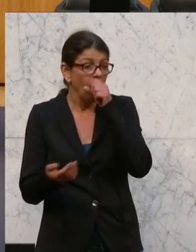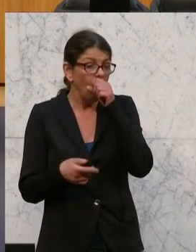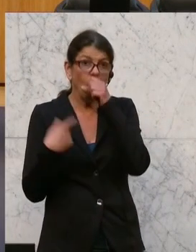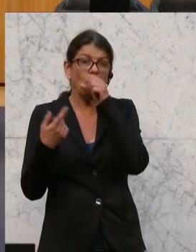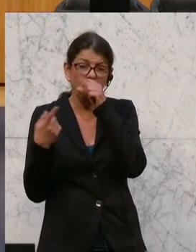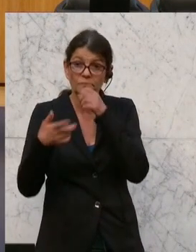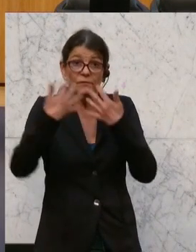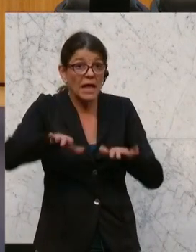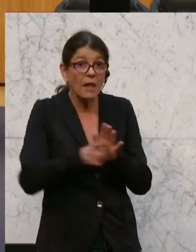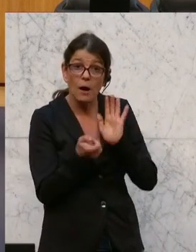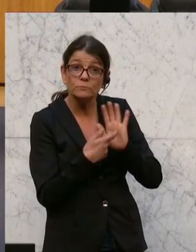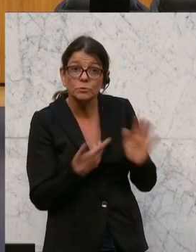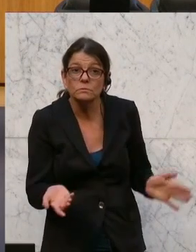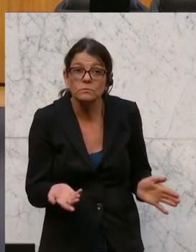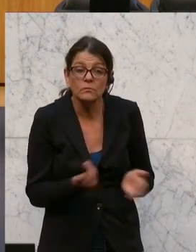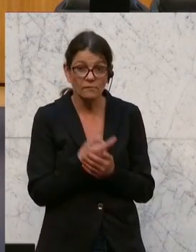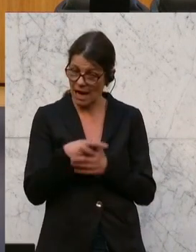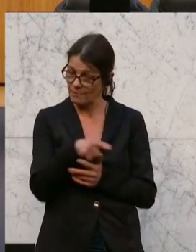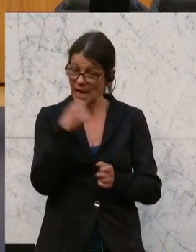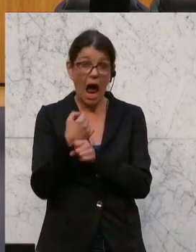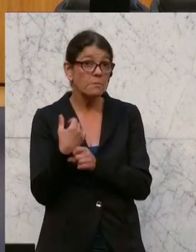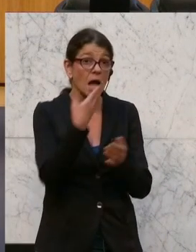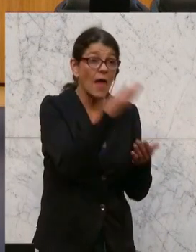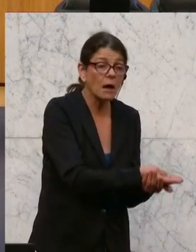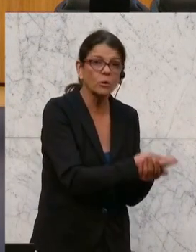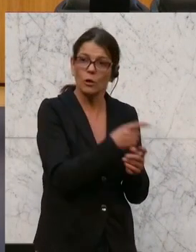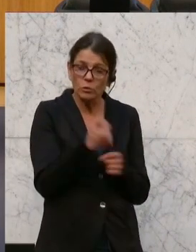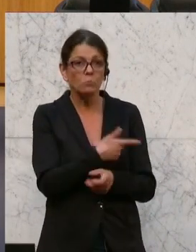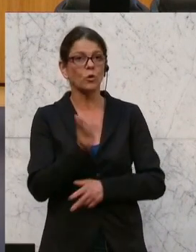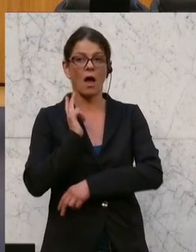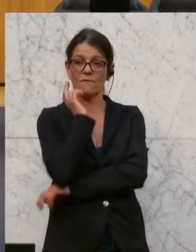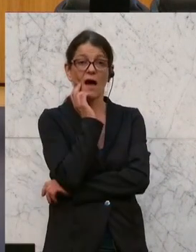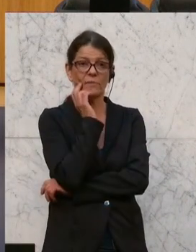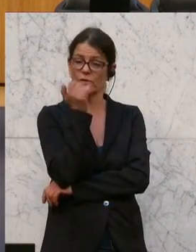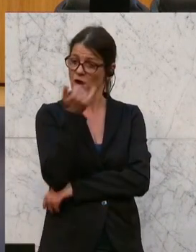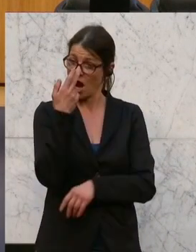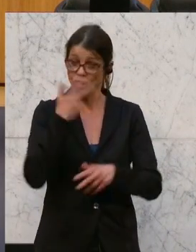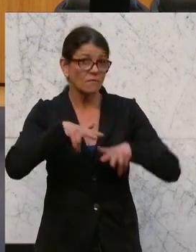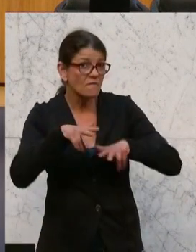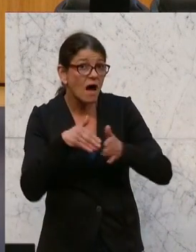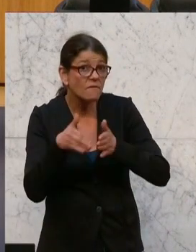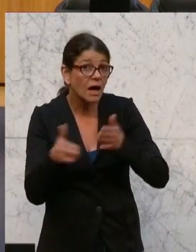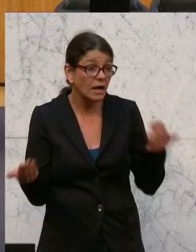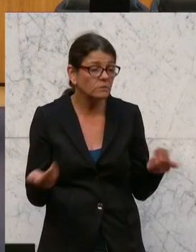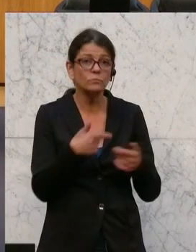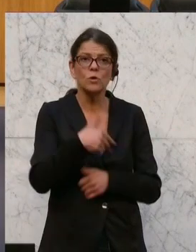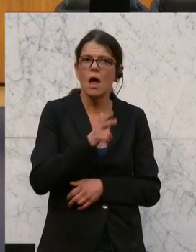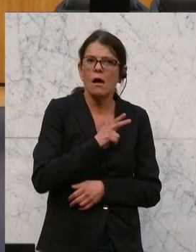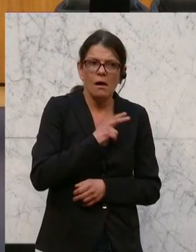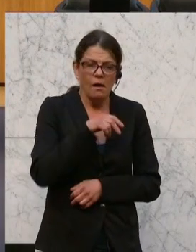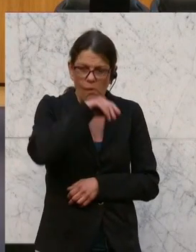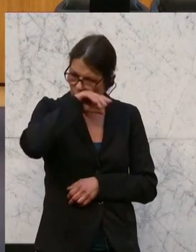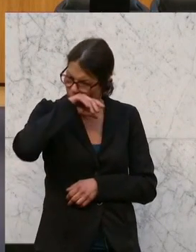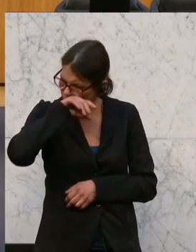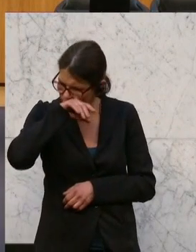verliert er all seine Ansprüche. Auch wenn ihm jetzt ein Job angeboten wird, der muss einmal warten, wie es mit diesem Verfahren ausschaut. Da muss einmal warten, was